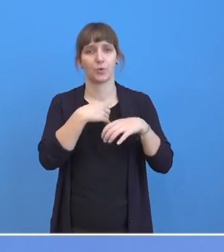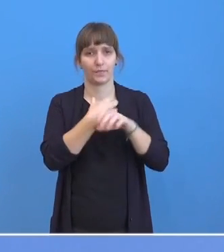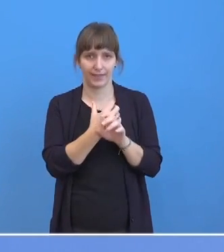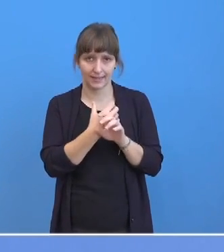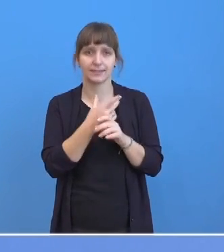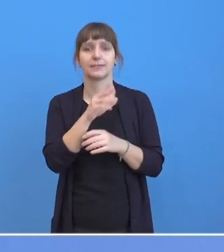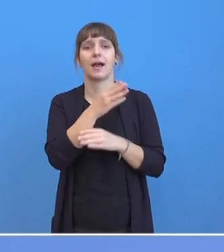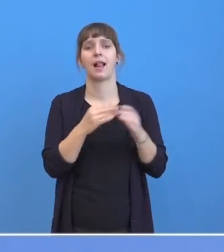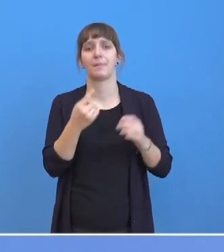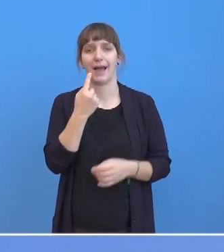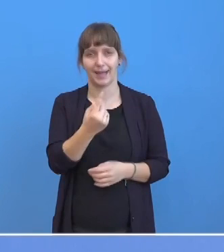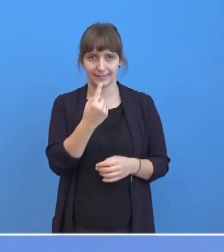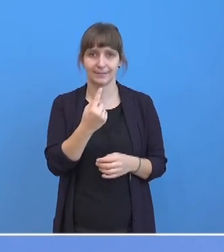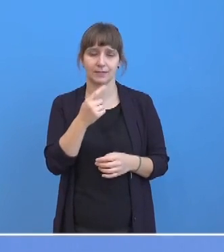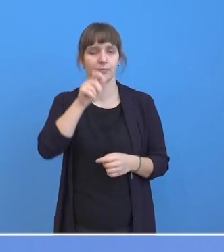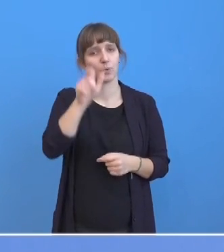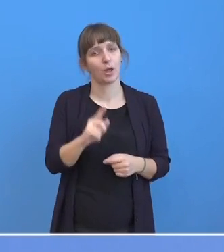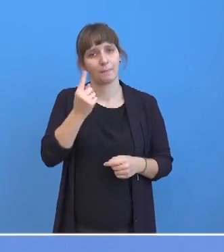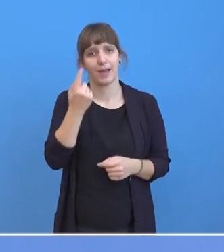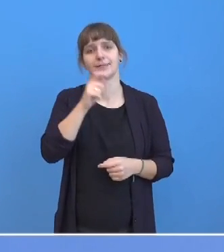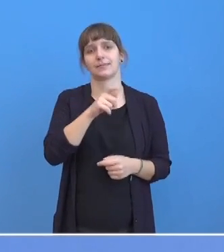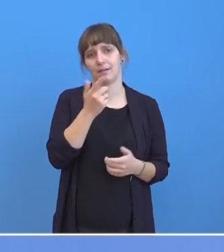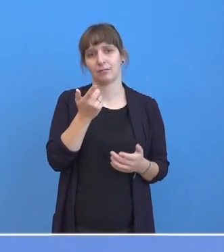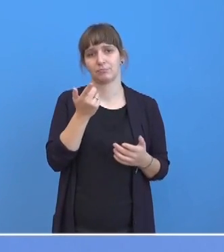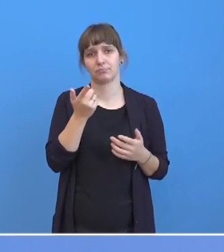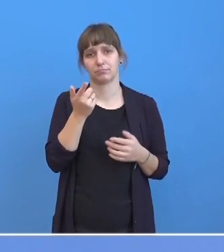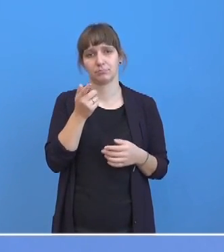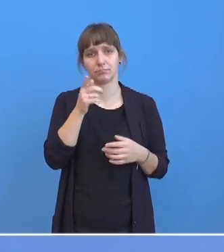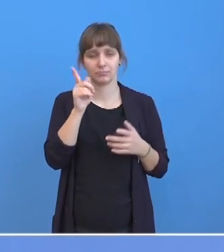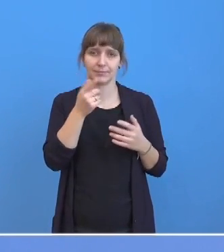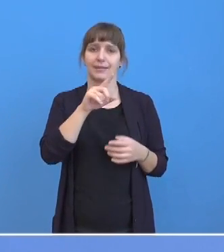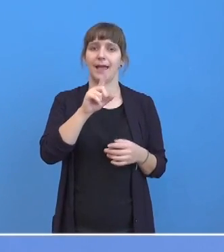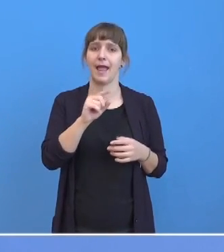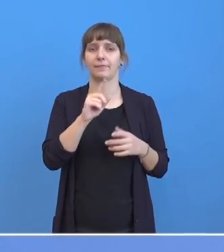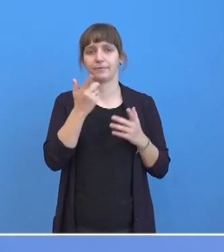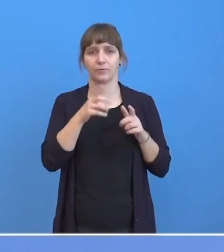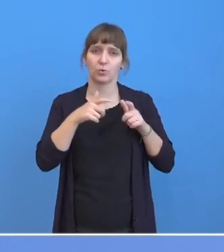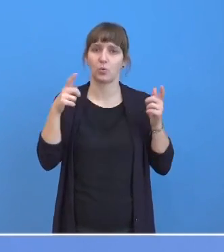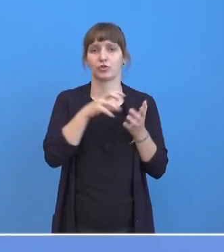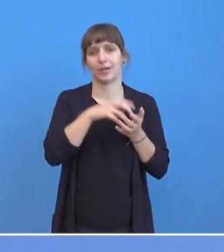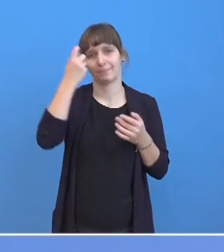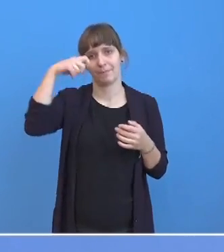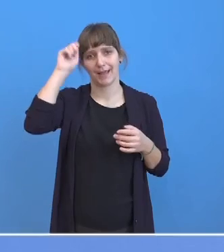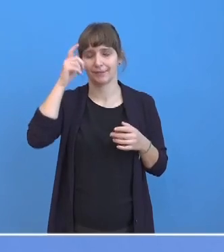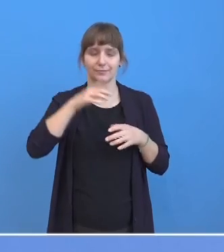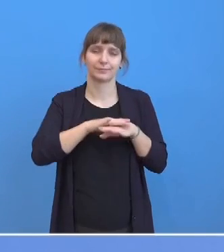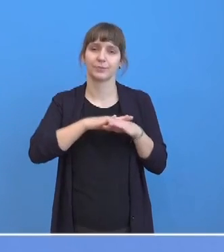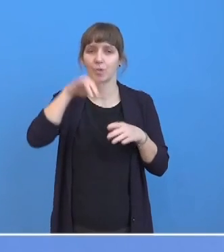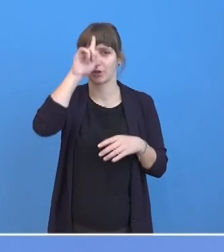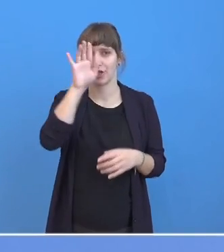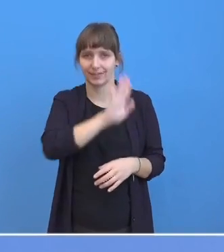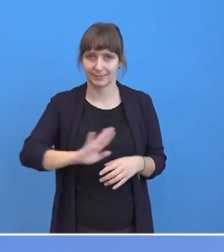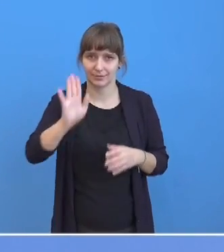.30 Uhr mit den Bürgermeisterinnen und Bürgermeistern der elf größten Städte über die besonderen